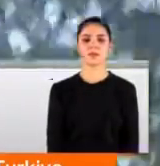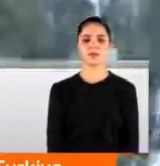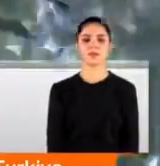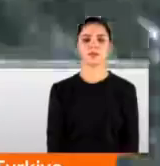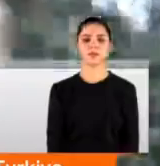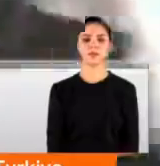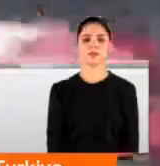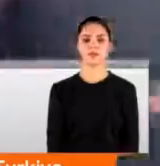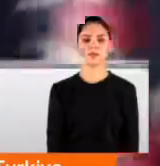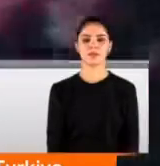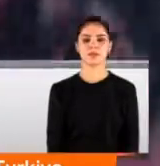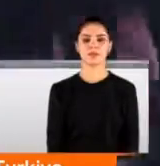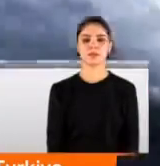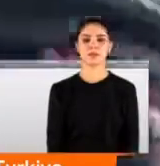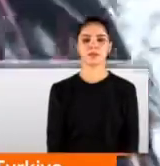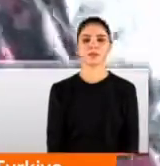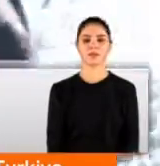çıkarttık.